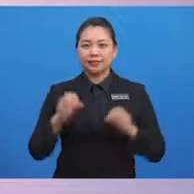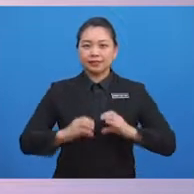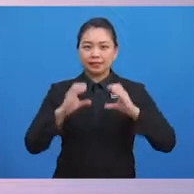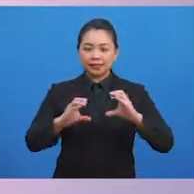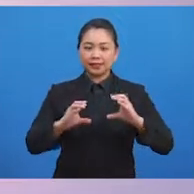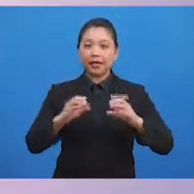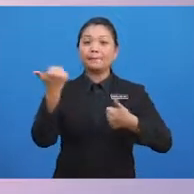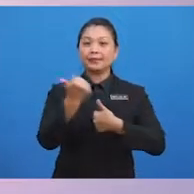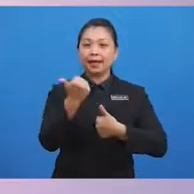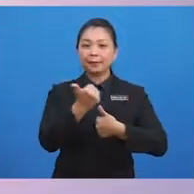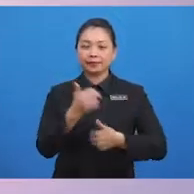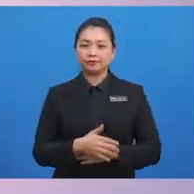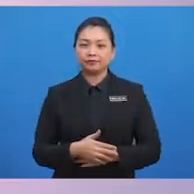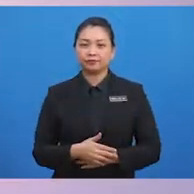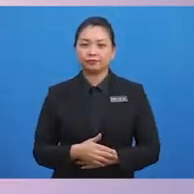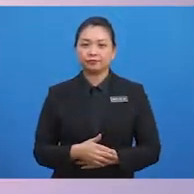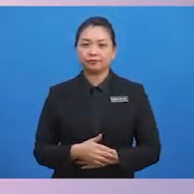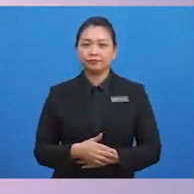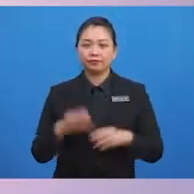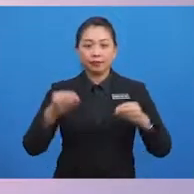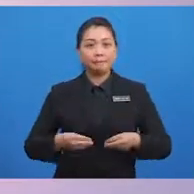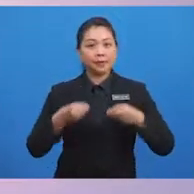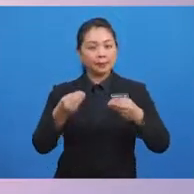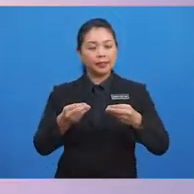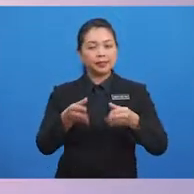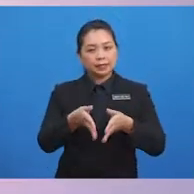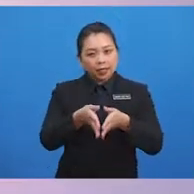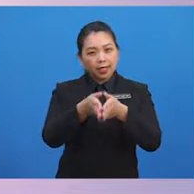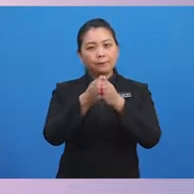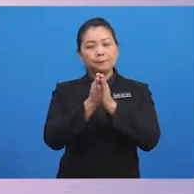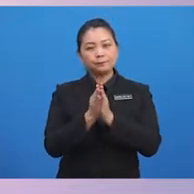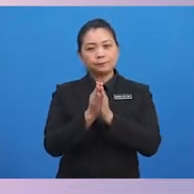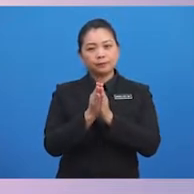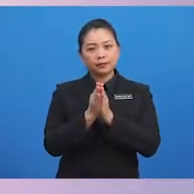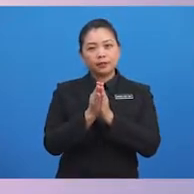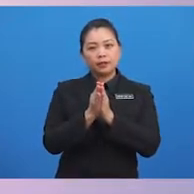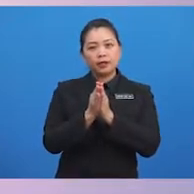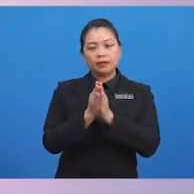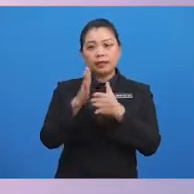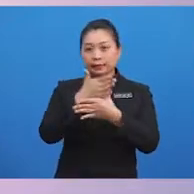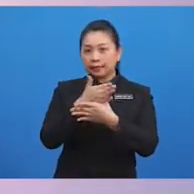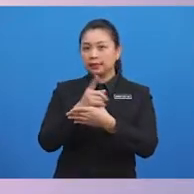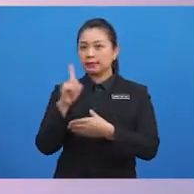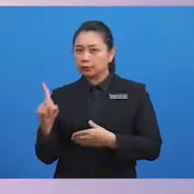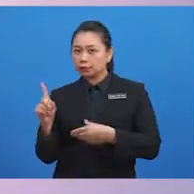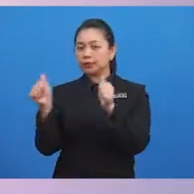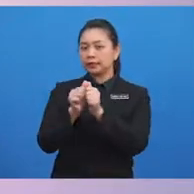pertama, memberi salam antara satu sama lain.